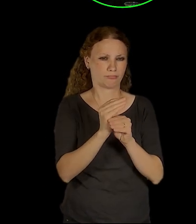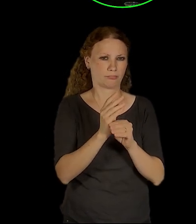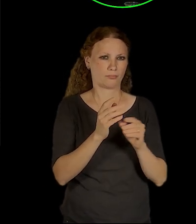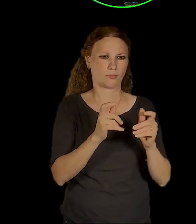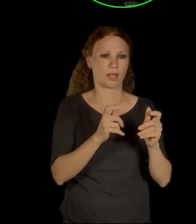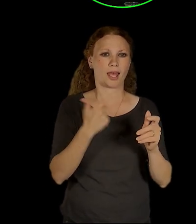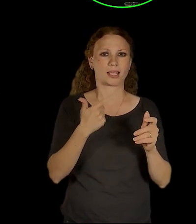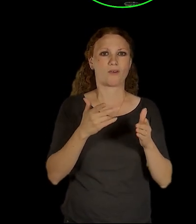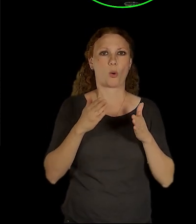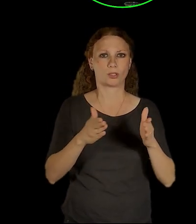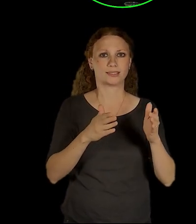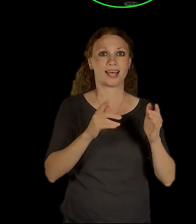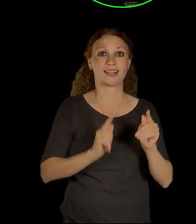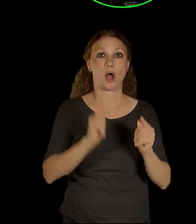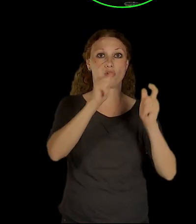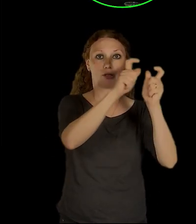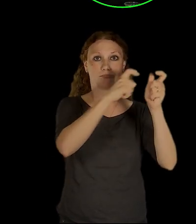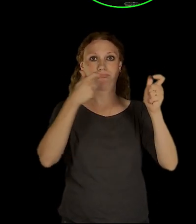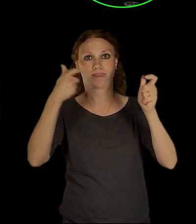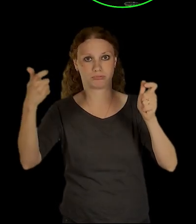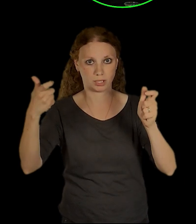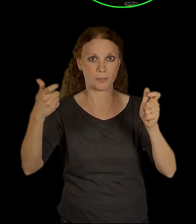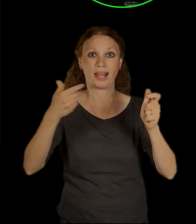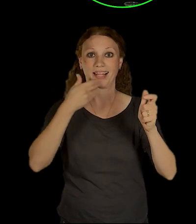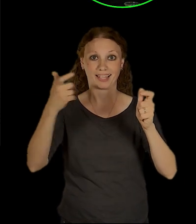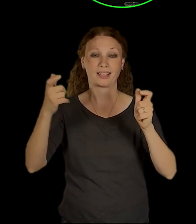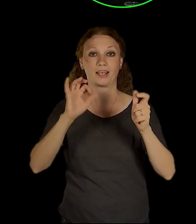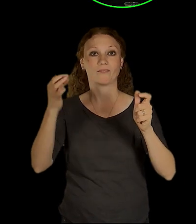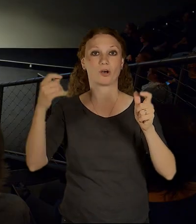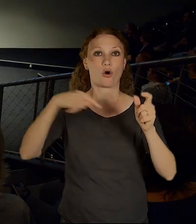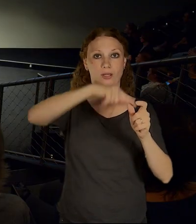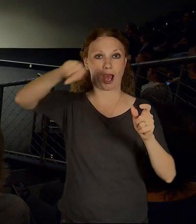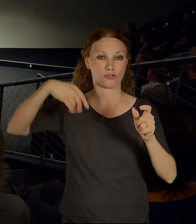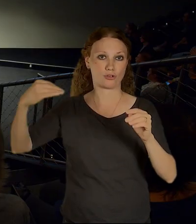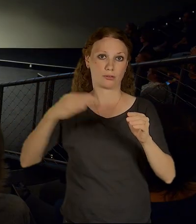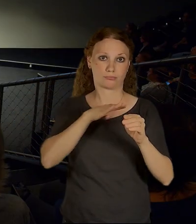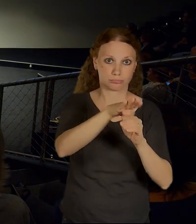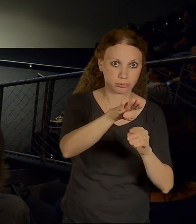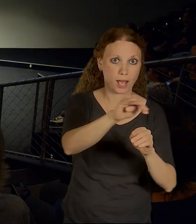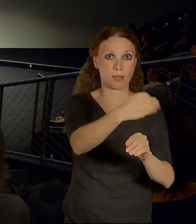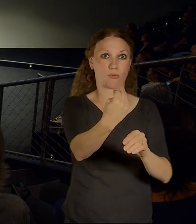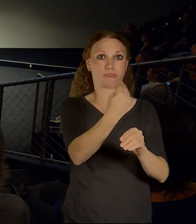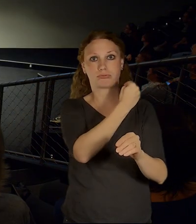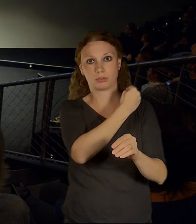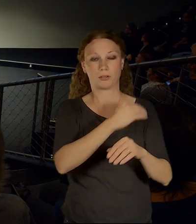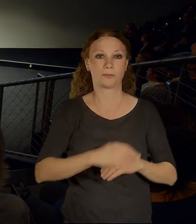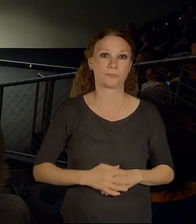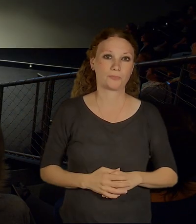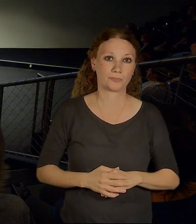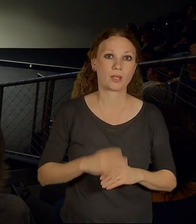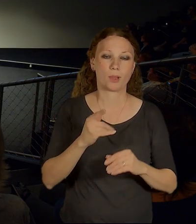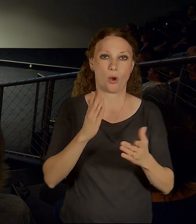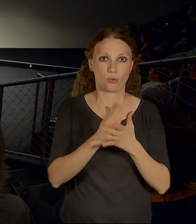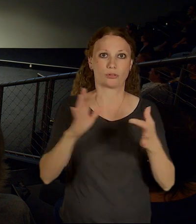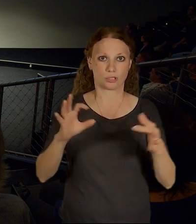ulice tady tím horním kruháčem. Takže tady jsme se napojili na nádražní, tady jsme se napojili na všechny směry magistrály plus